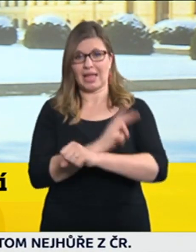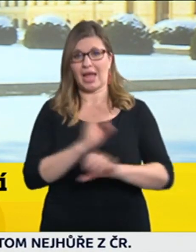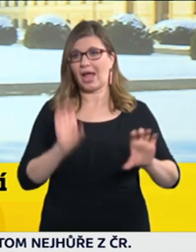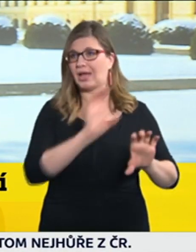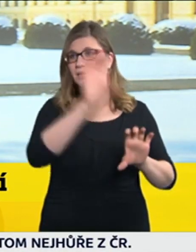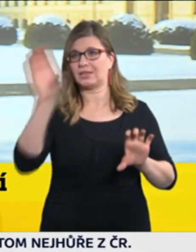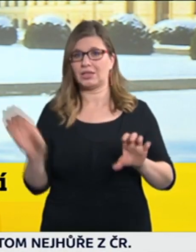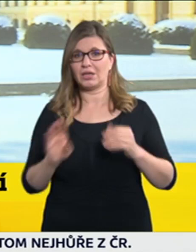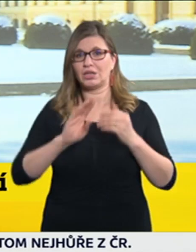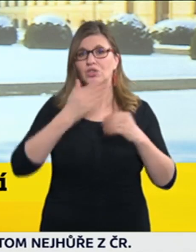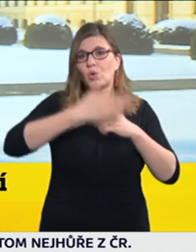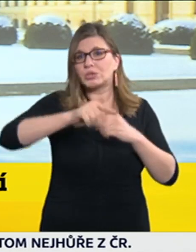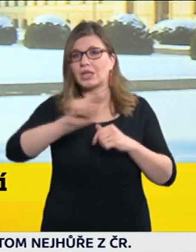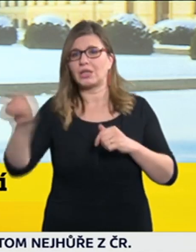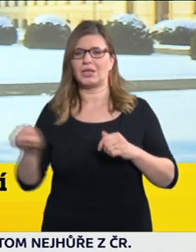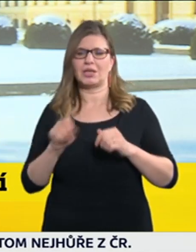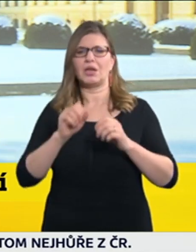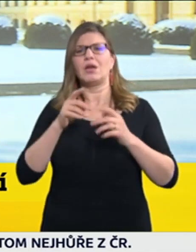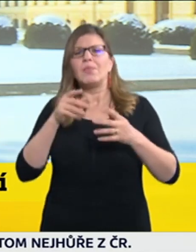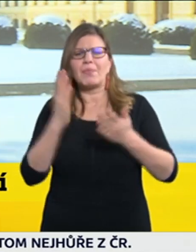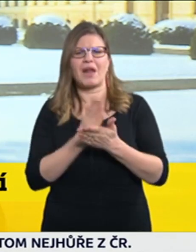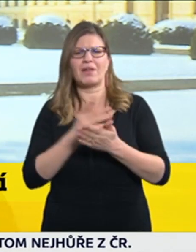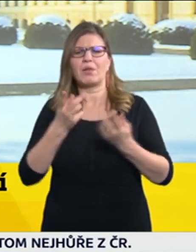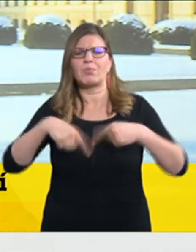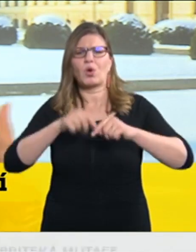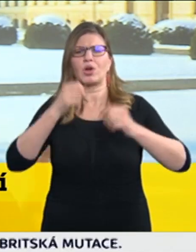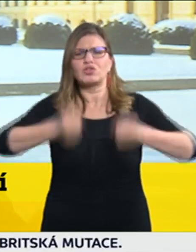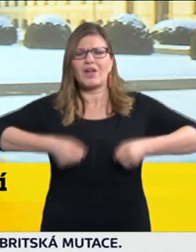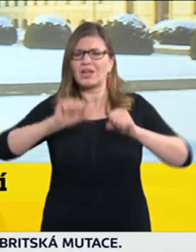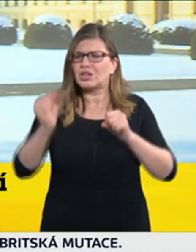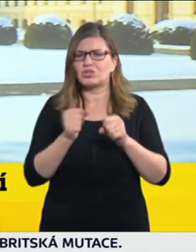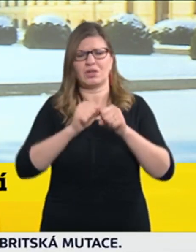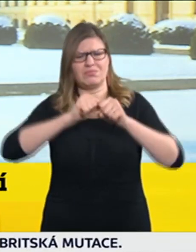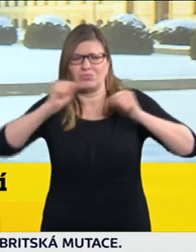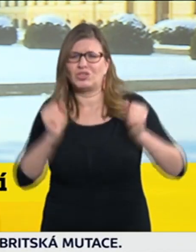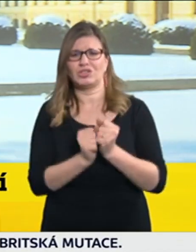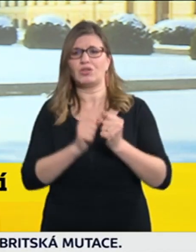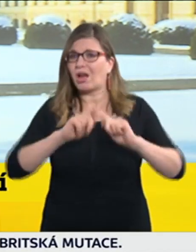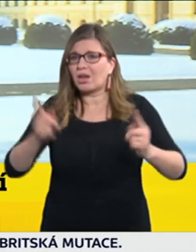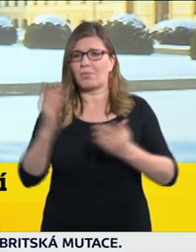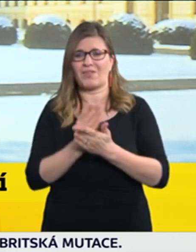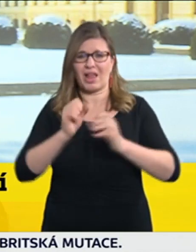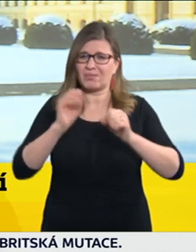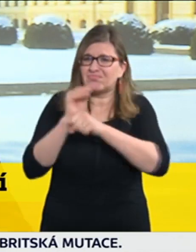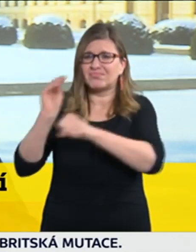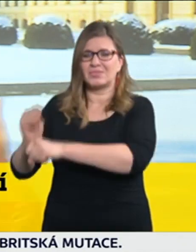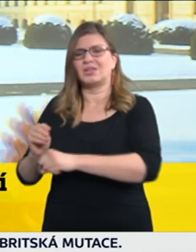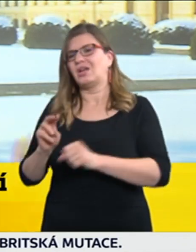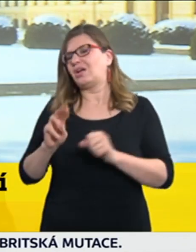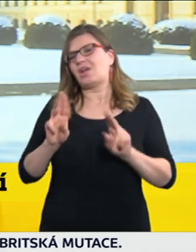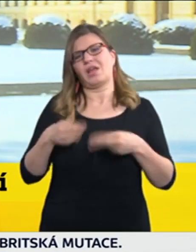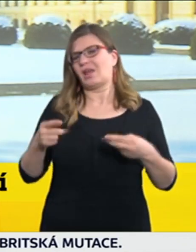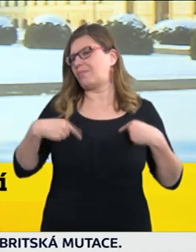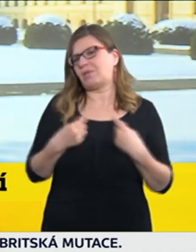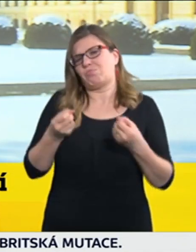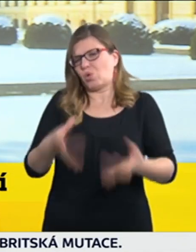tuto chvíli. Takže ski areály jsme nemohli pustit. Omluváme se všem těm, kteří očekávali, třeba v tomto týdnu na konci a zasněžovali,